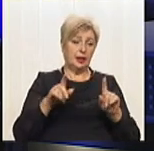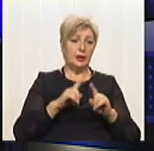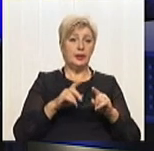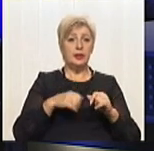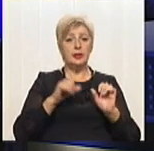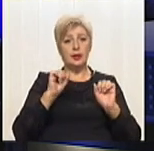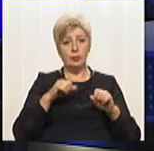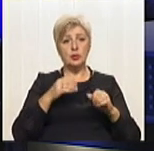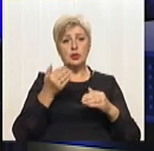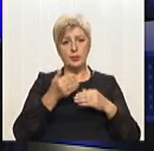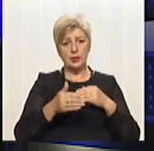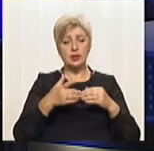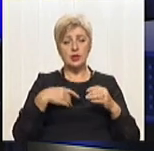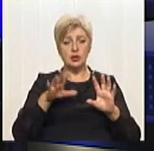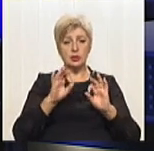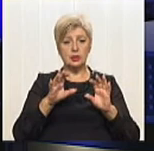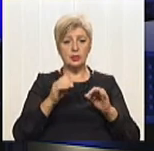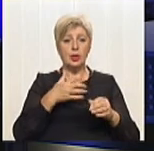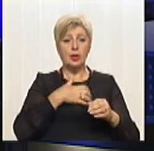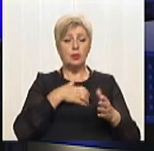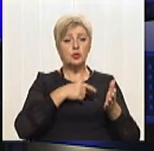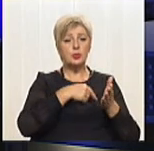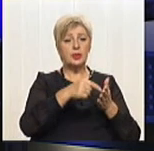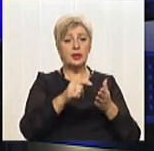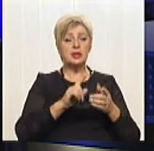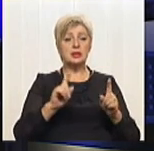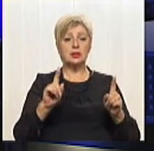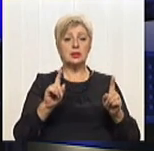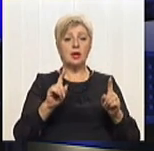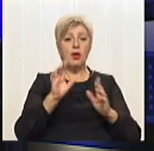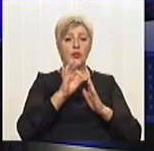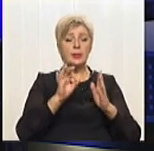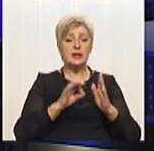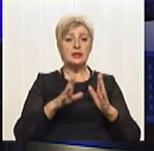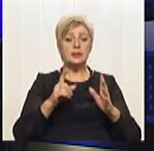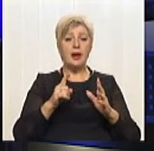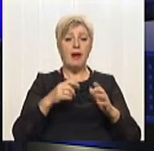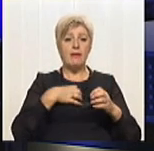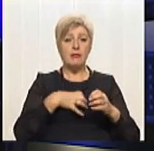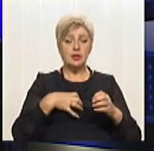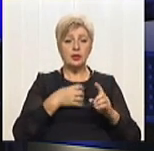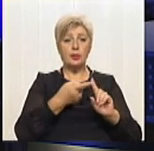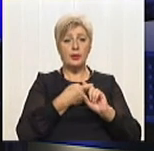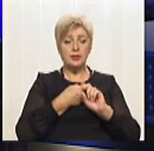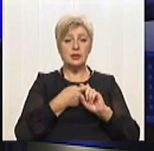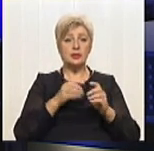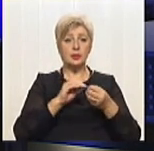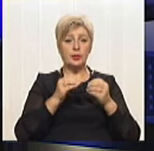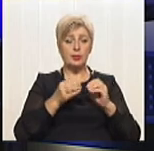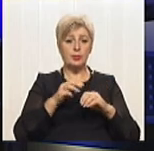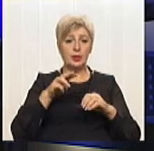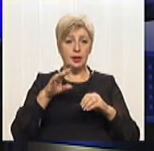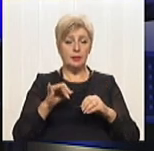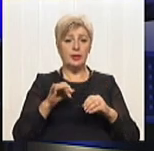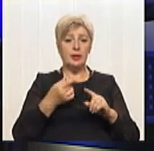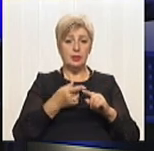Я можу трошки пізніше про це говорити, але я хочу підкреслити, в принципі, важливість, але пов'язані проблеми з імплементацією цих